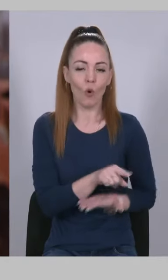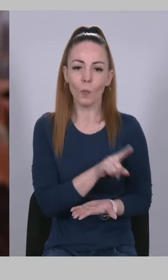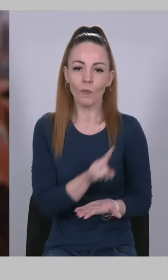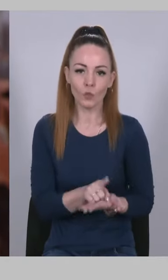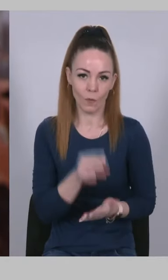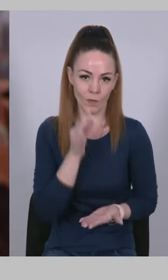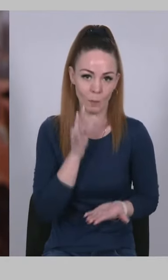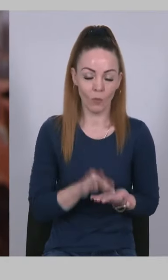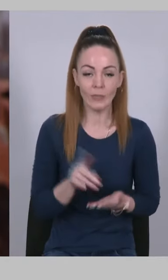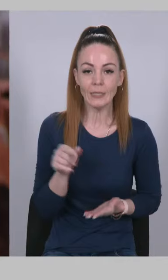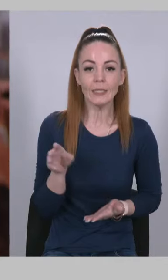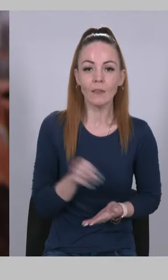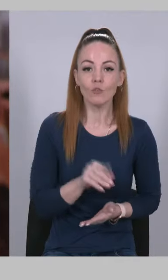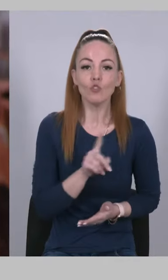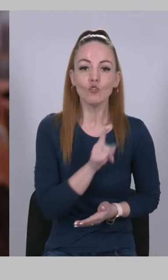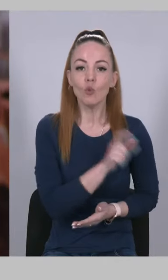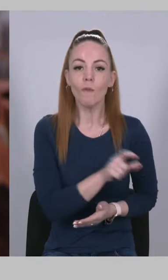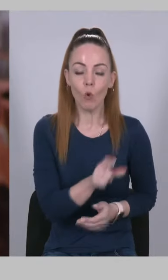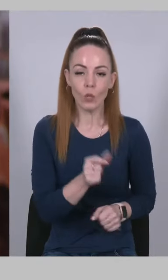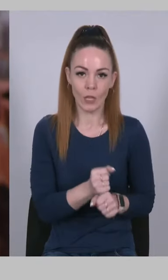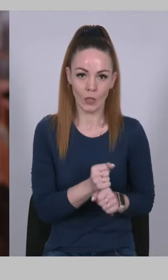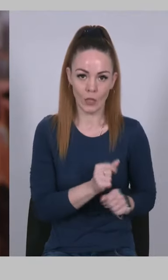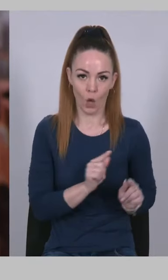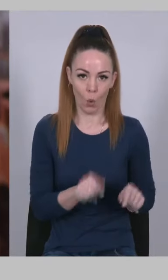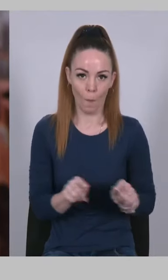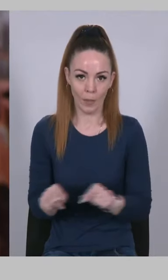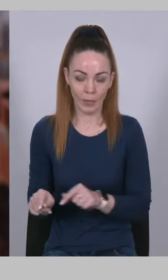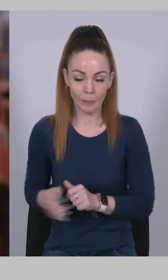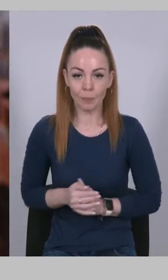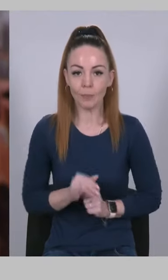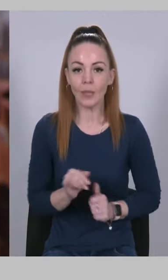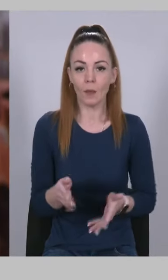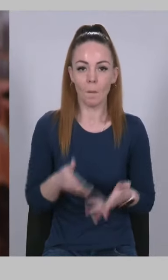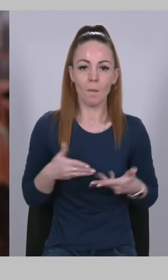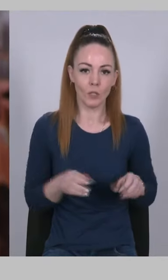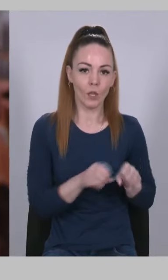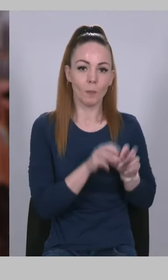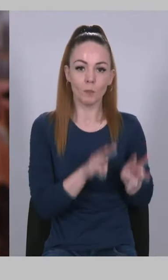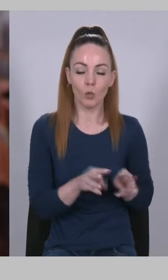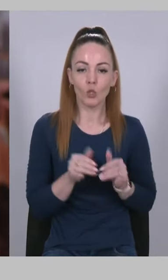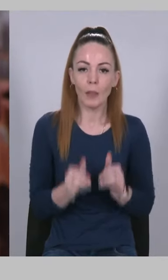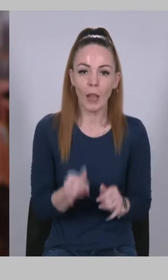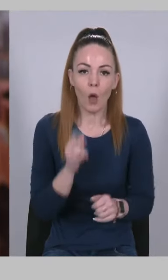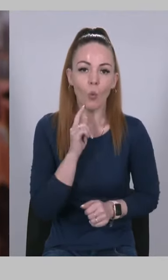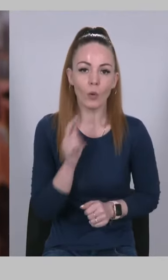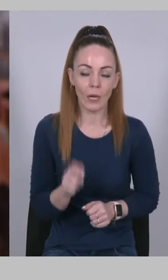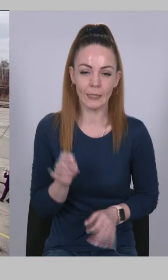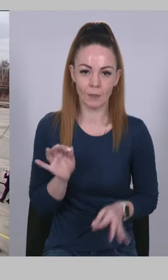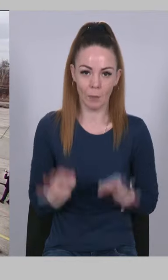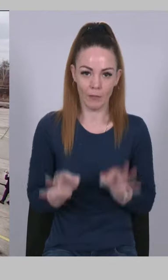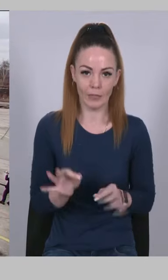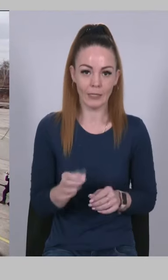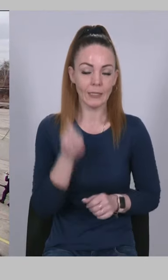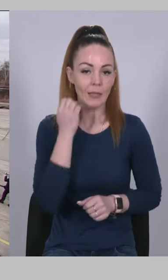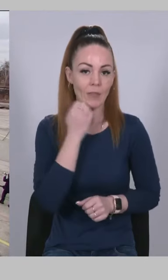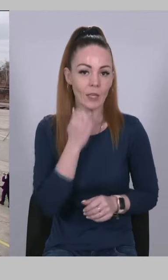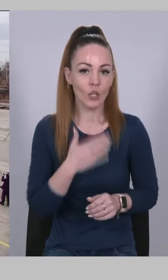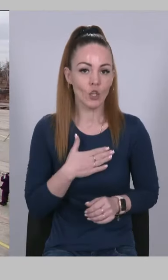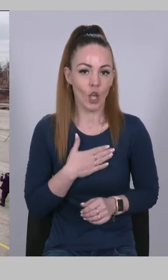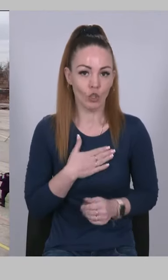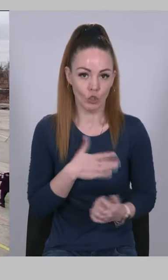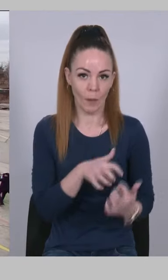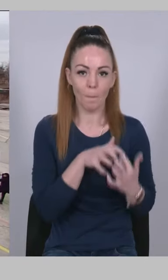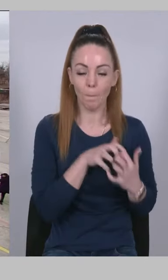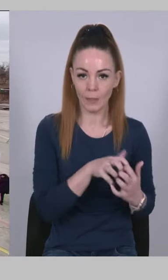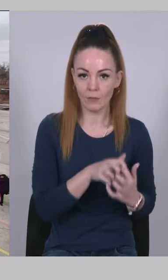за все те, що вони наробили І ми забезпечимо для України справедливість І завдяки цій нашій